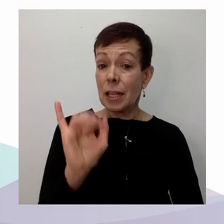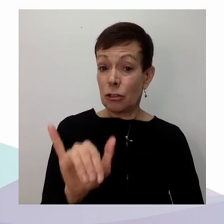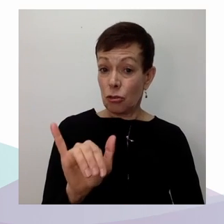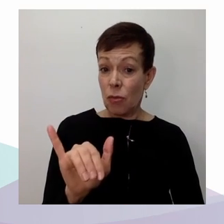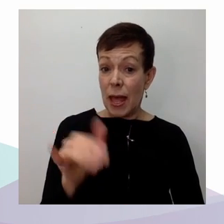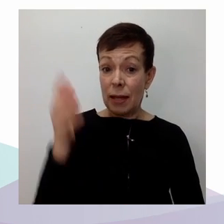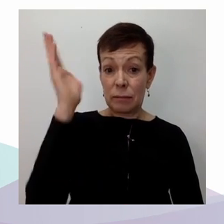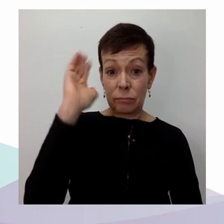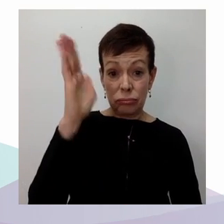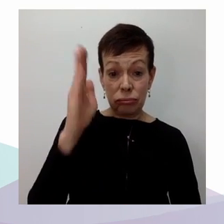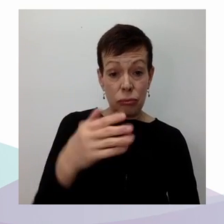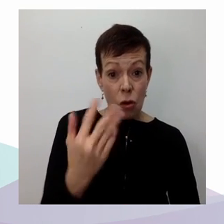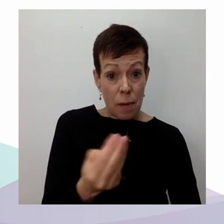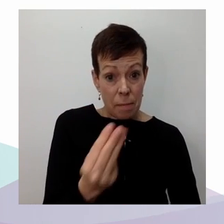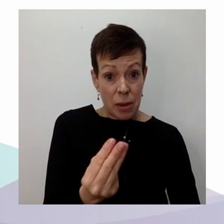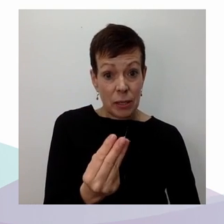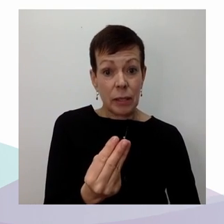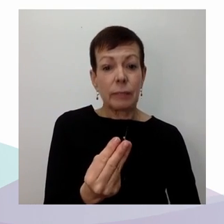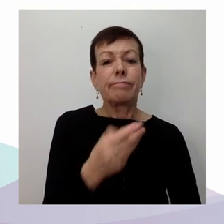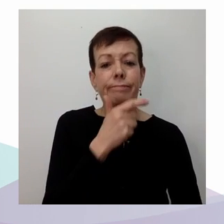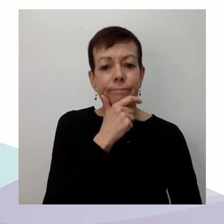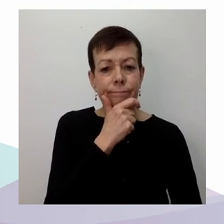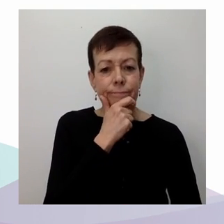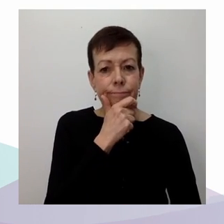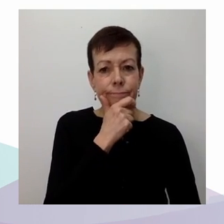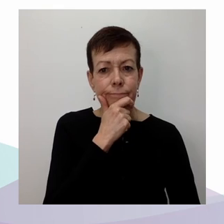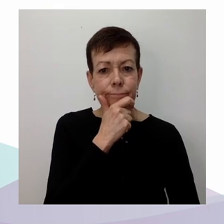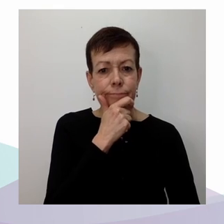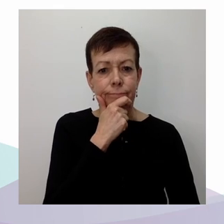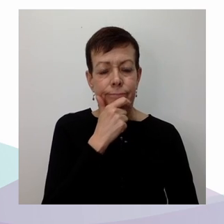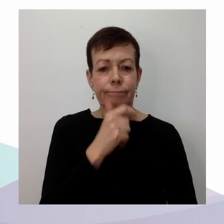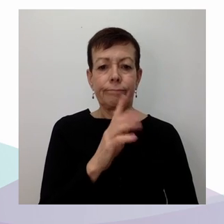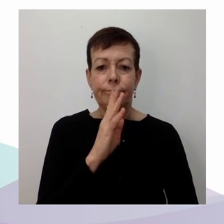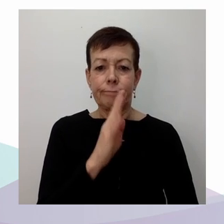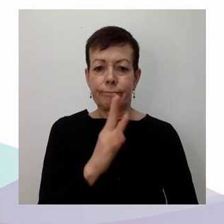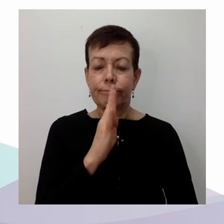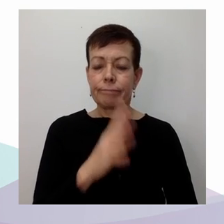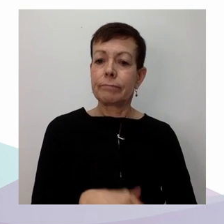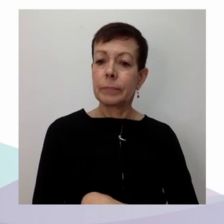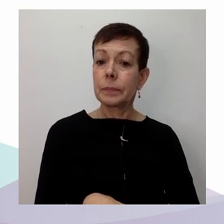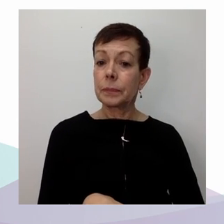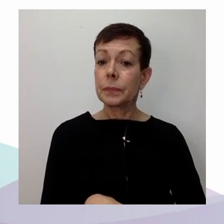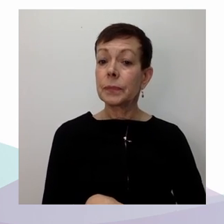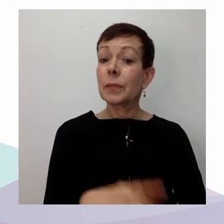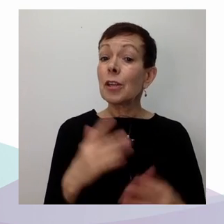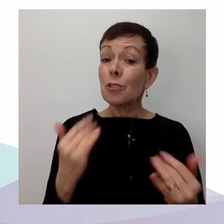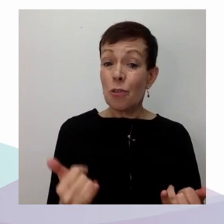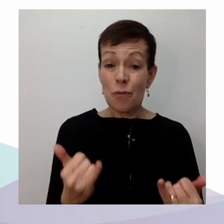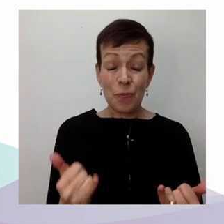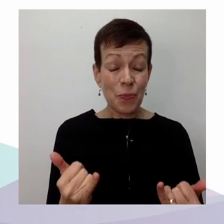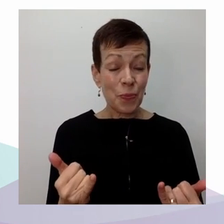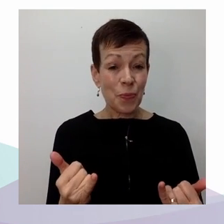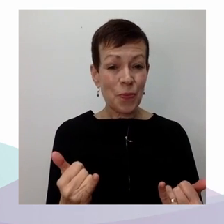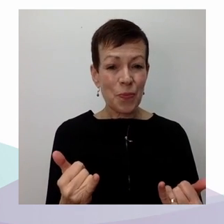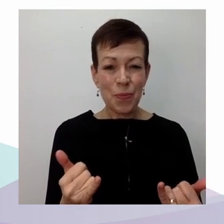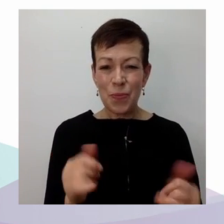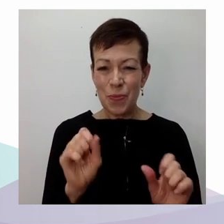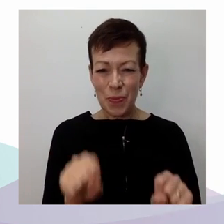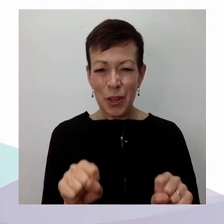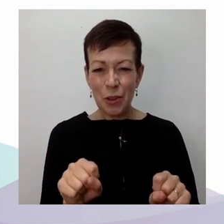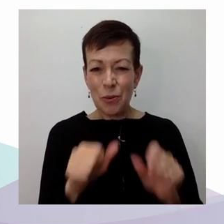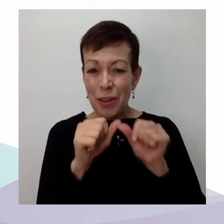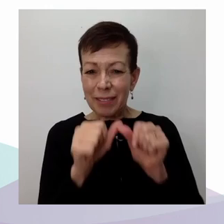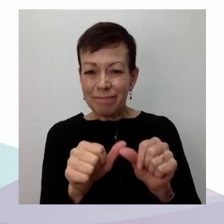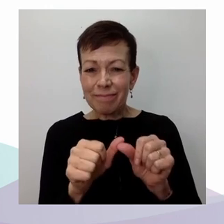participer à la conversation sur Twitter en utilisant les mots-clés que je vous rappelle, voire grand, et bien entendu